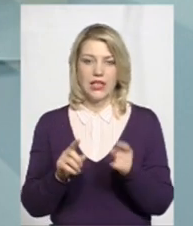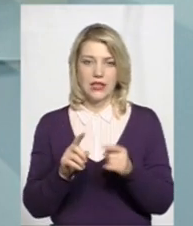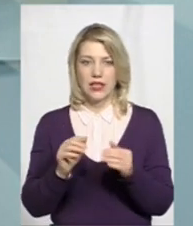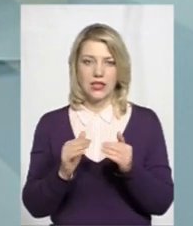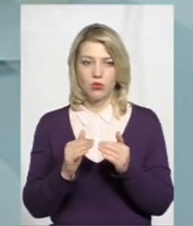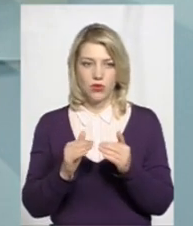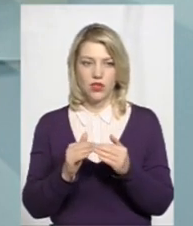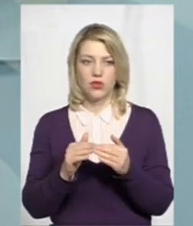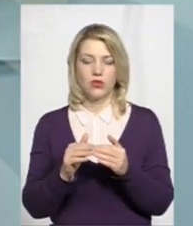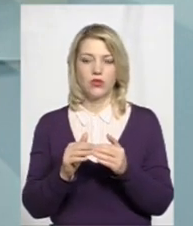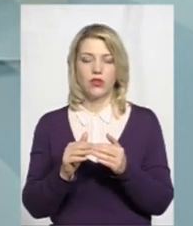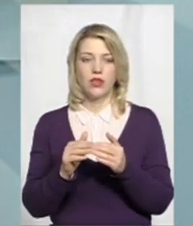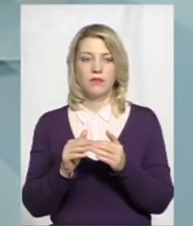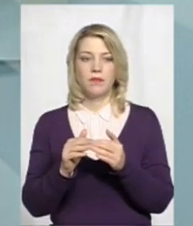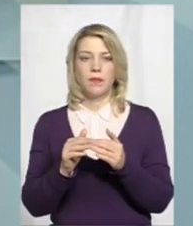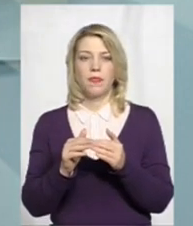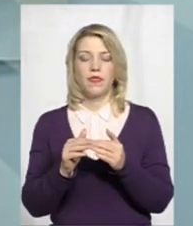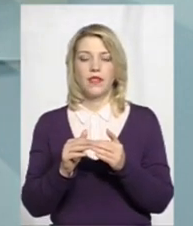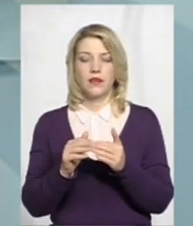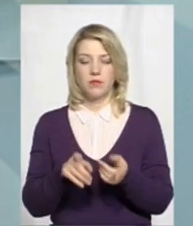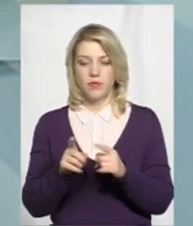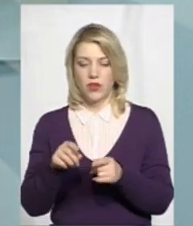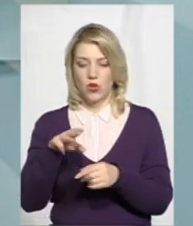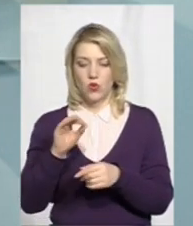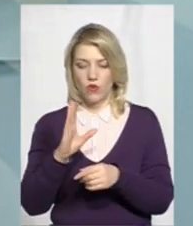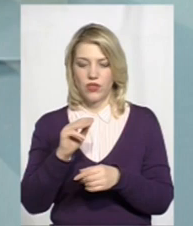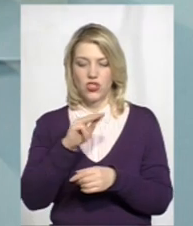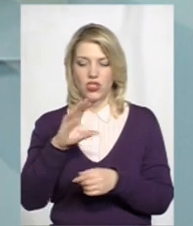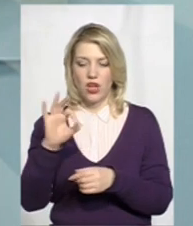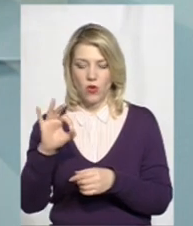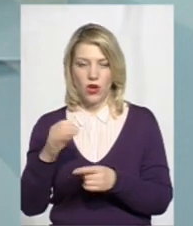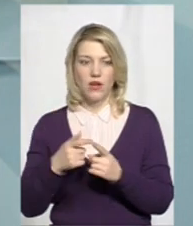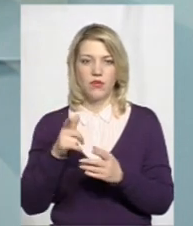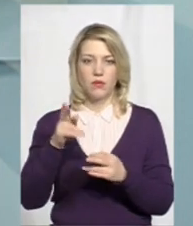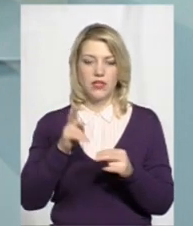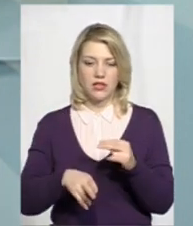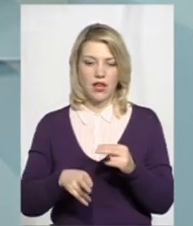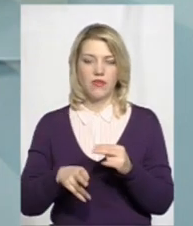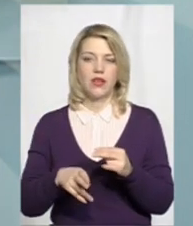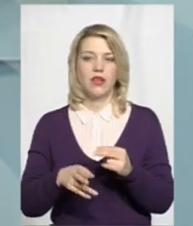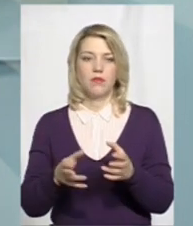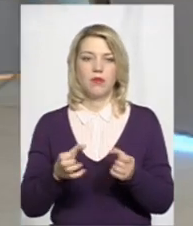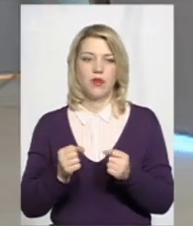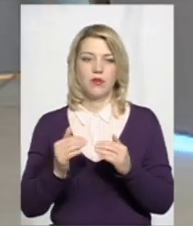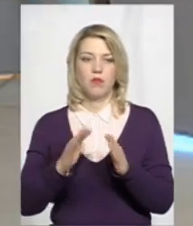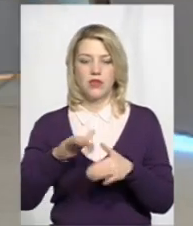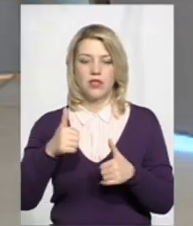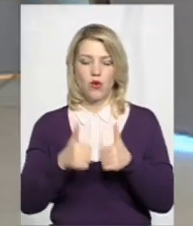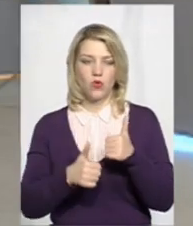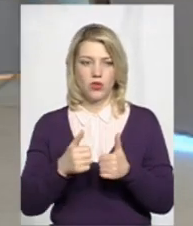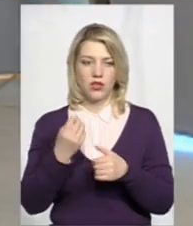будинки відійшли до ТОВЖЕО, і він перестав приймати будинки обслуговування. Після конкурсу 13 будинків у нас